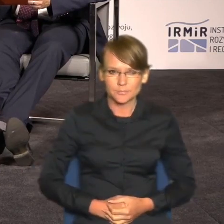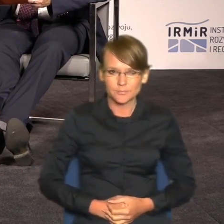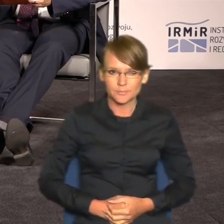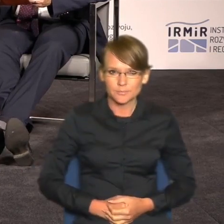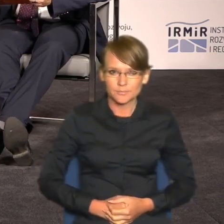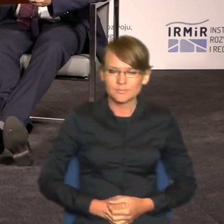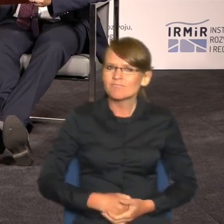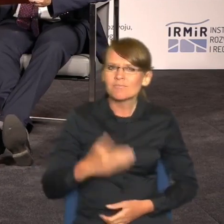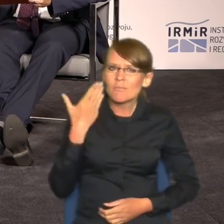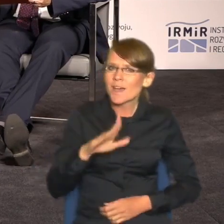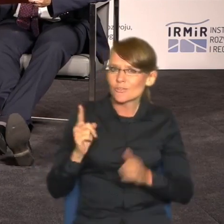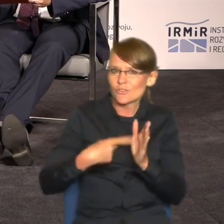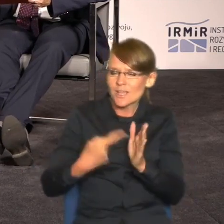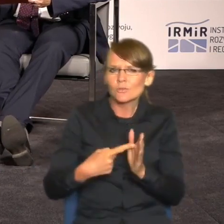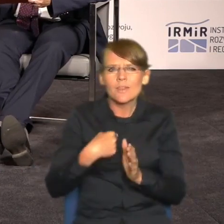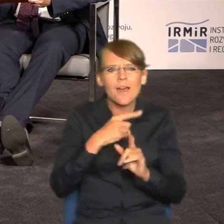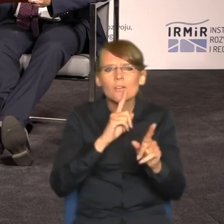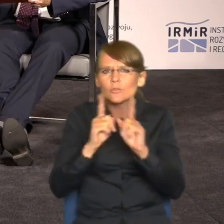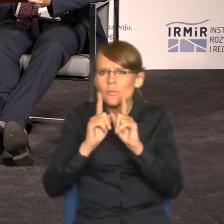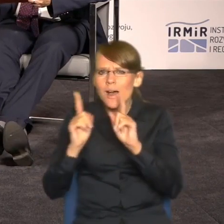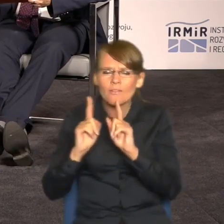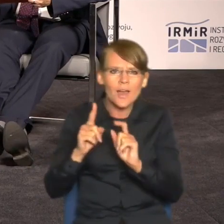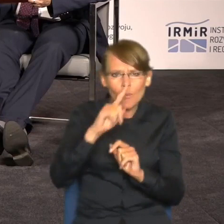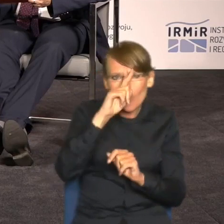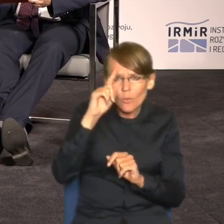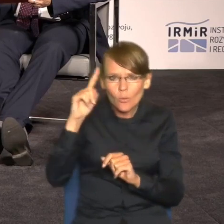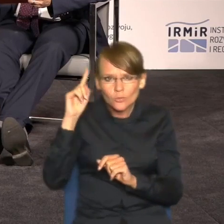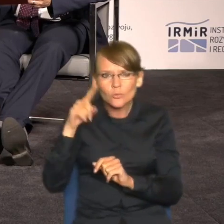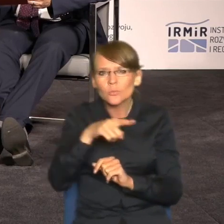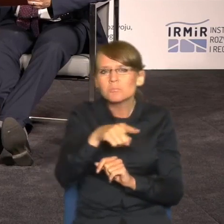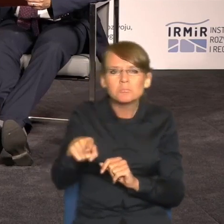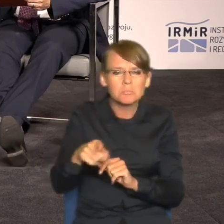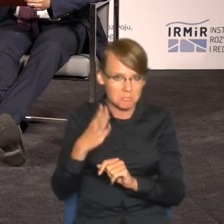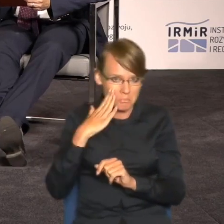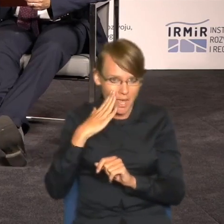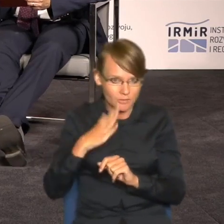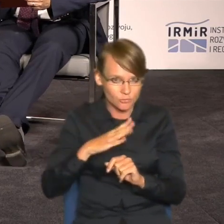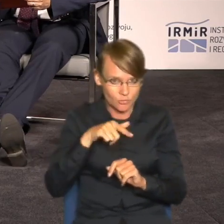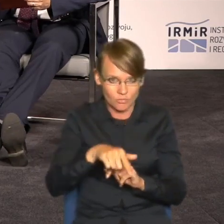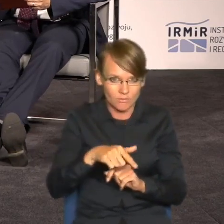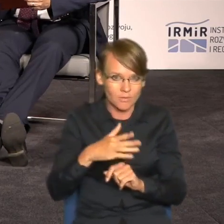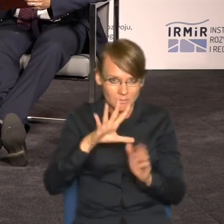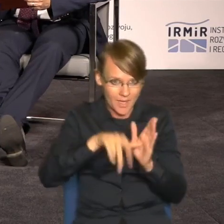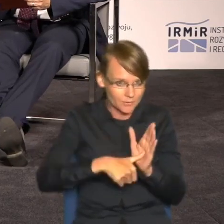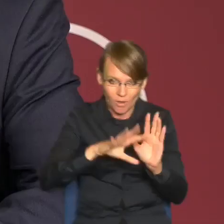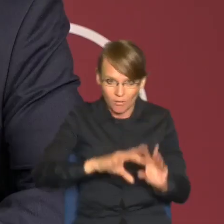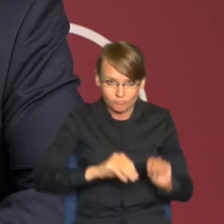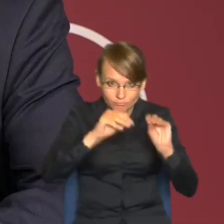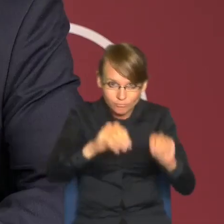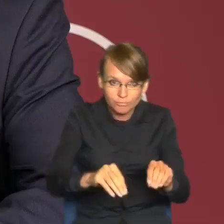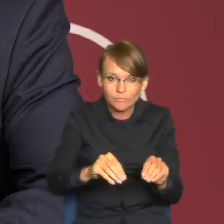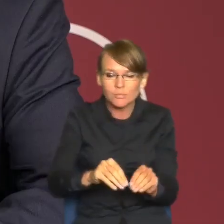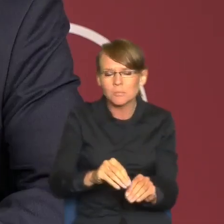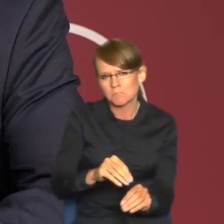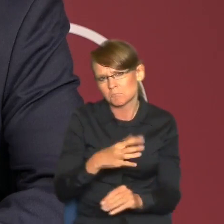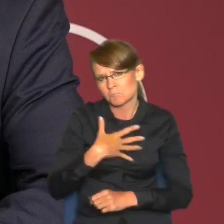Bardzo często rozmawiając z ludźmi, którzy się przenoszą na podmiasto, można odnieść wrażenie, że to jest raczej nie realizacja jakiegoś marzenia